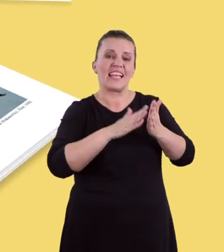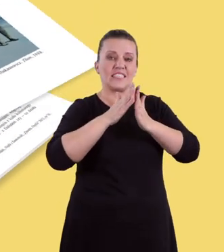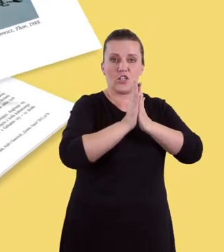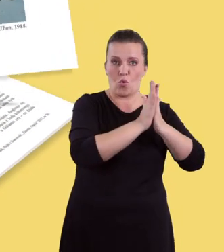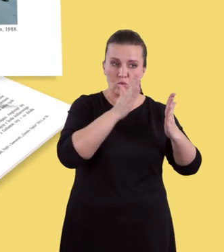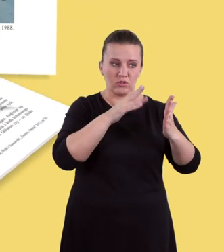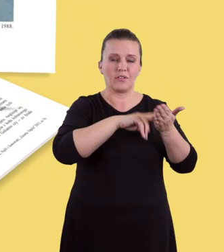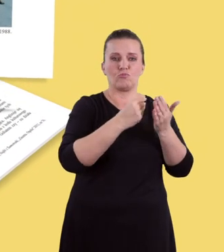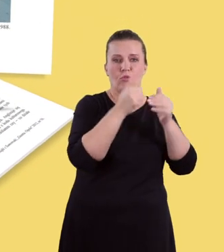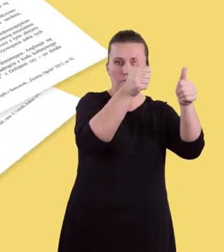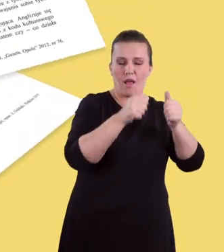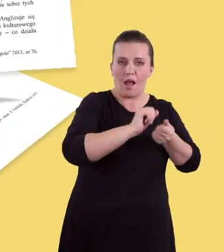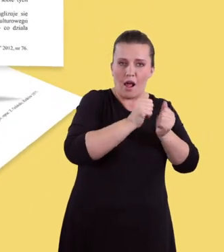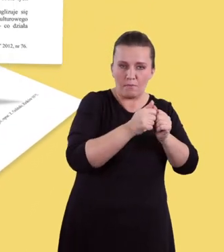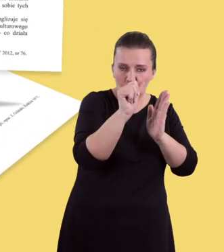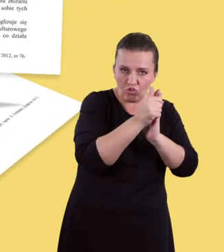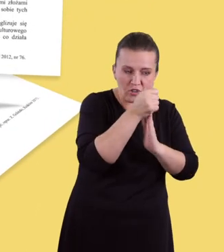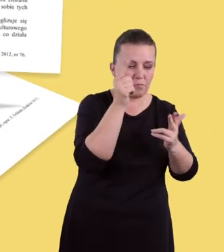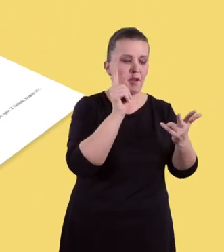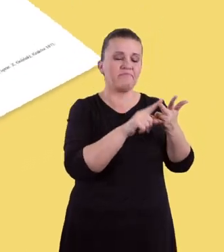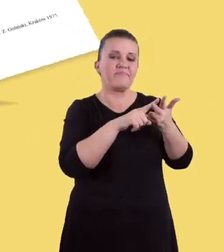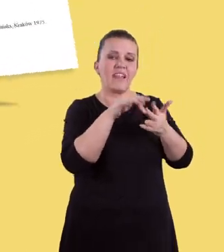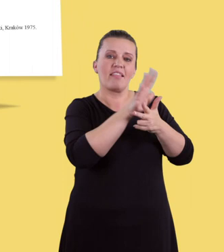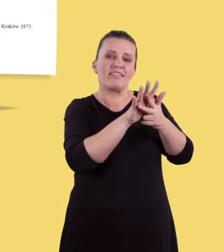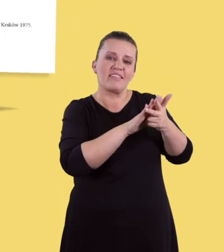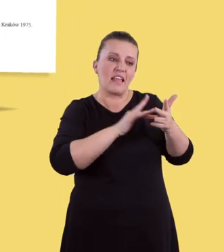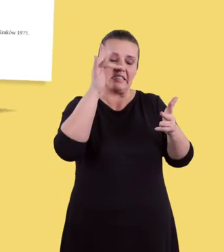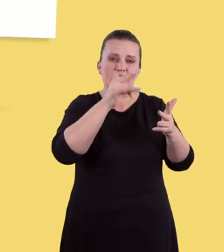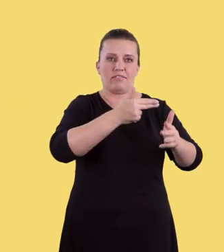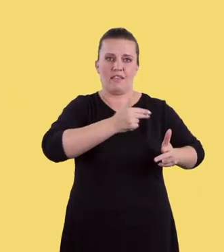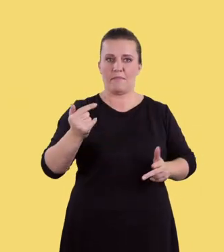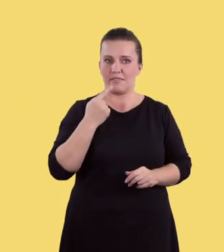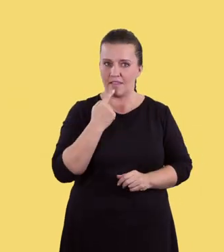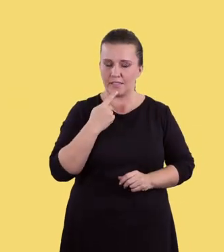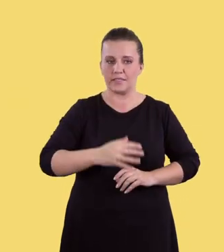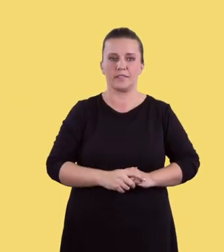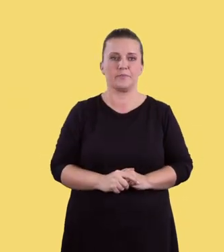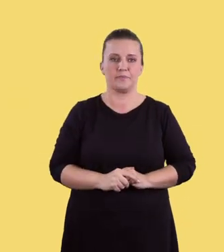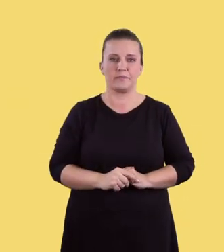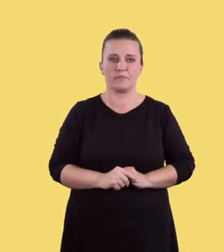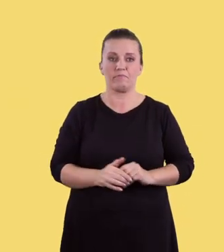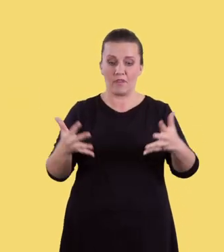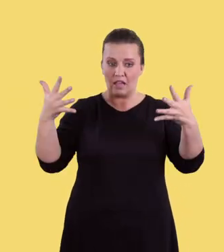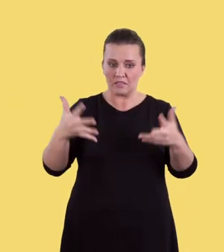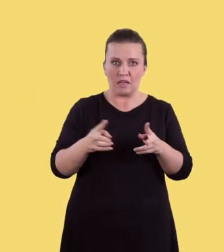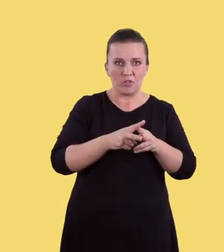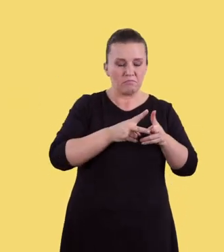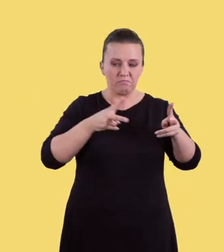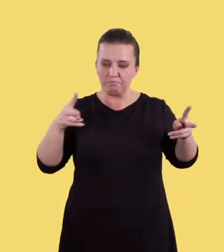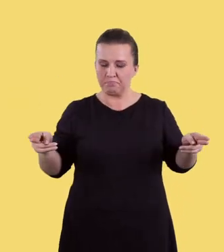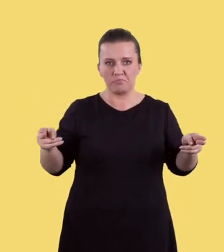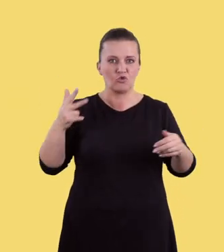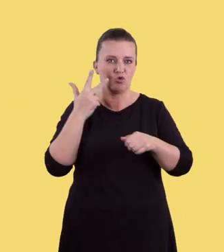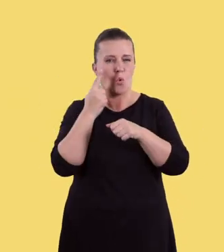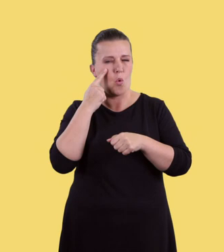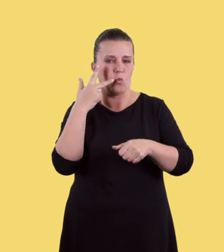plakat lub rzeźba, lub tekst popularnonaukowy o języku. Egzamin trwa około 30 minut i składa